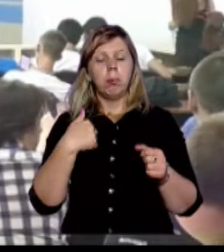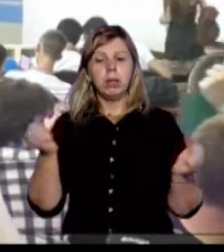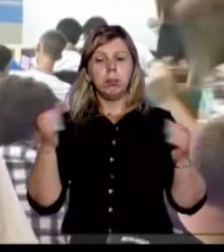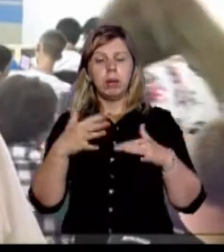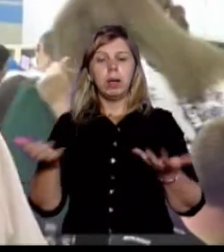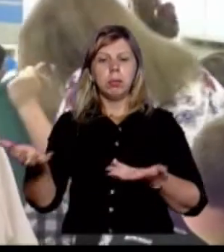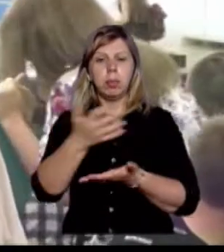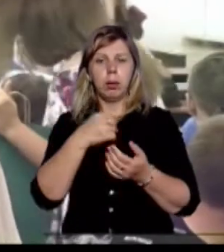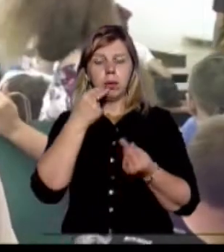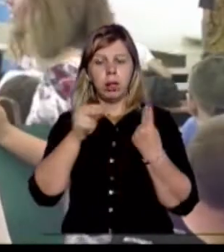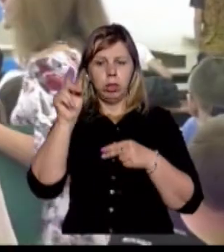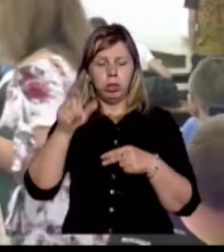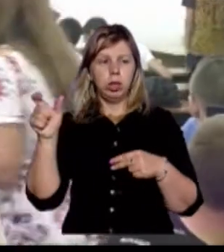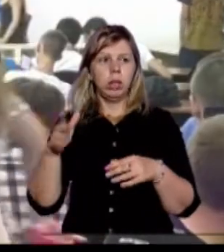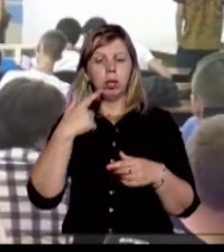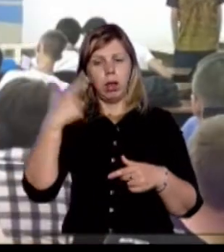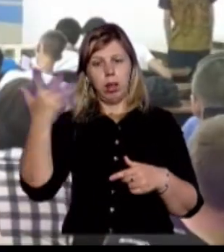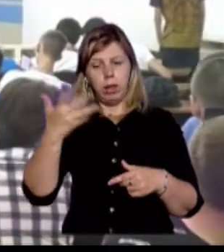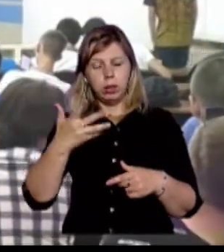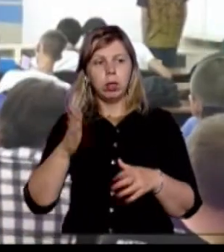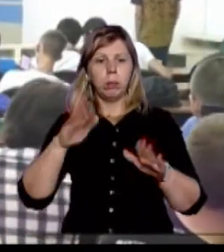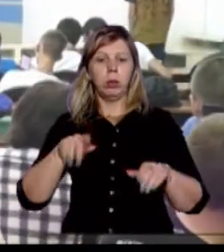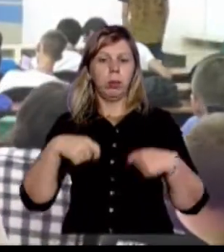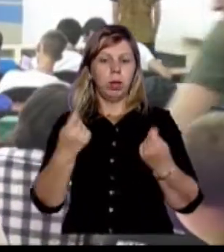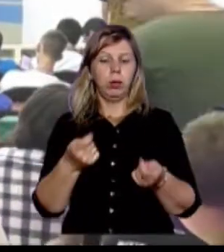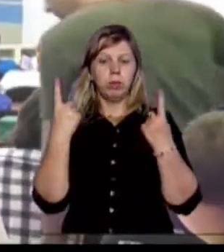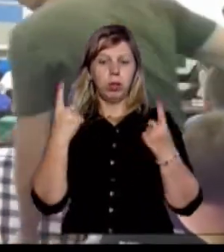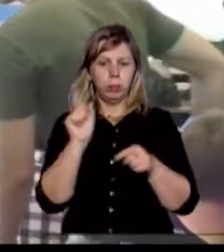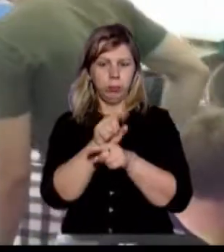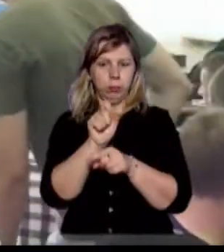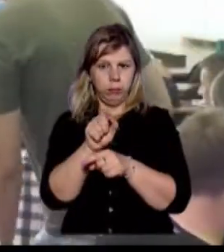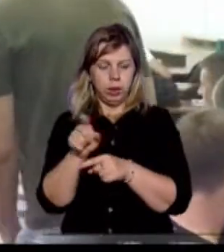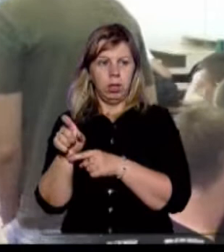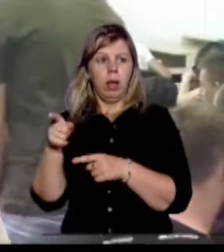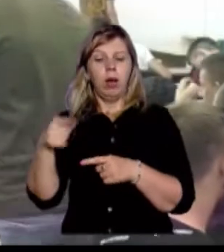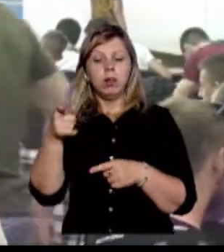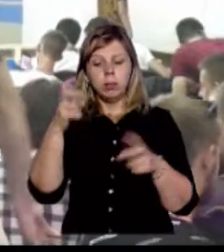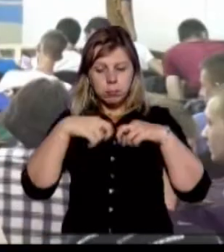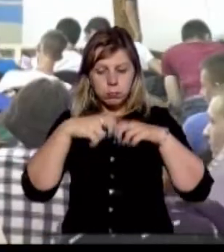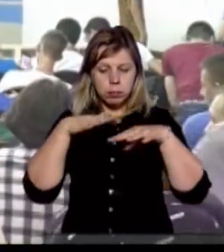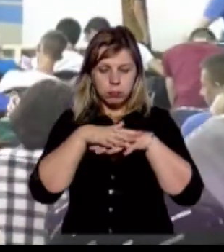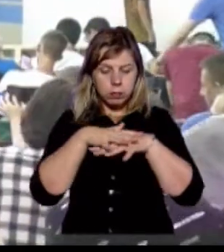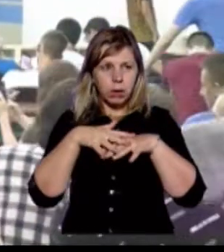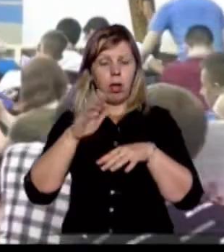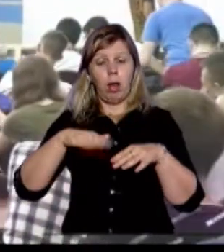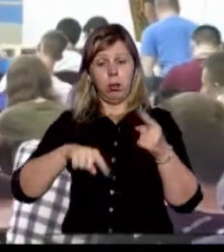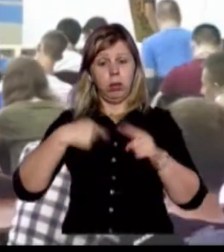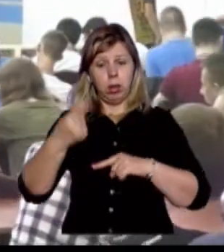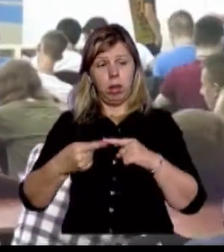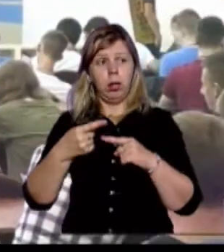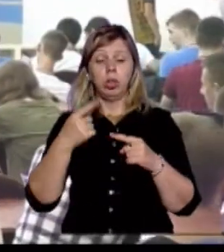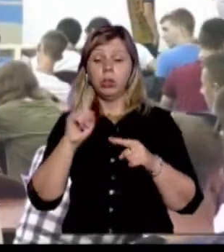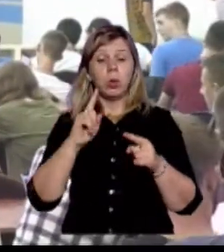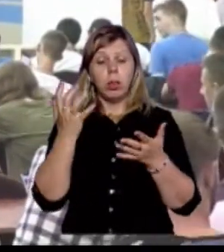кращих лекторів, які на початку розказують лекцію, далі дають велику кількість задач, студенти їх розв'язують. І далі те,